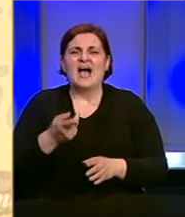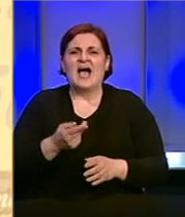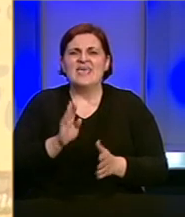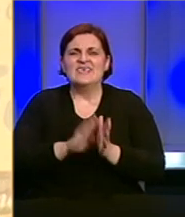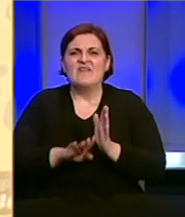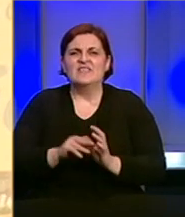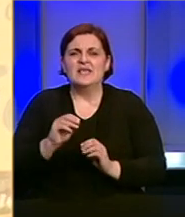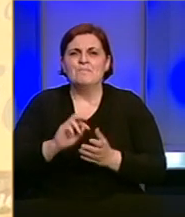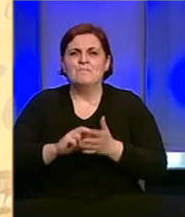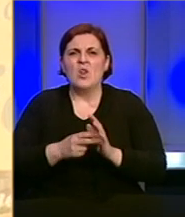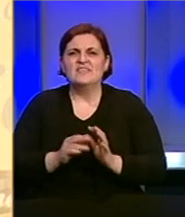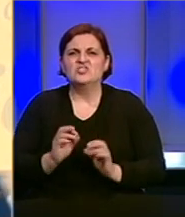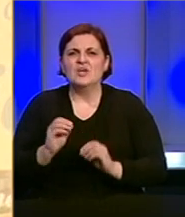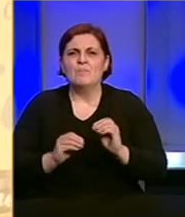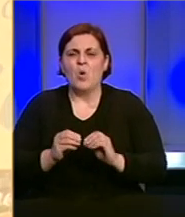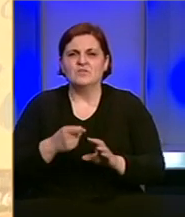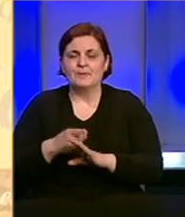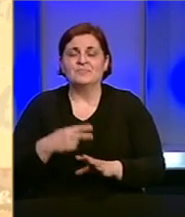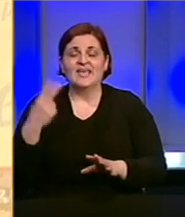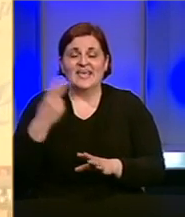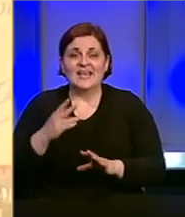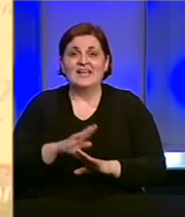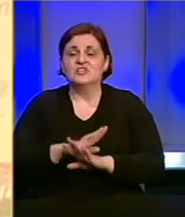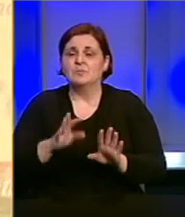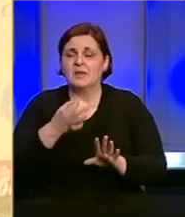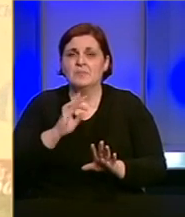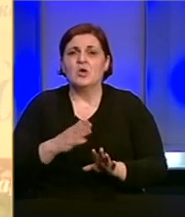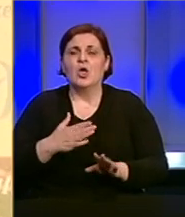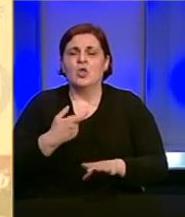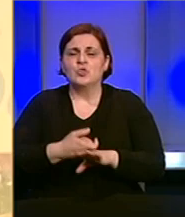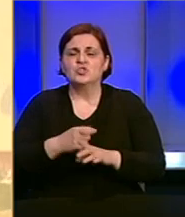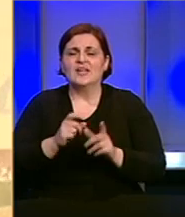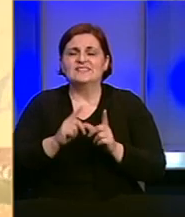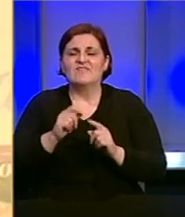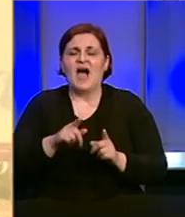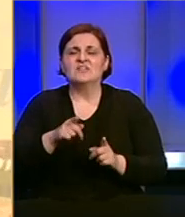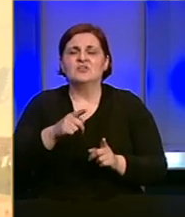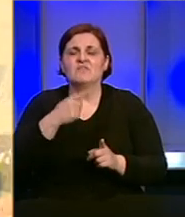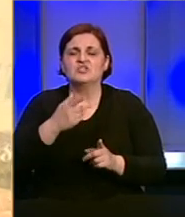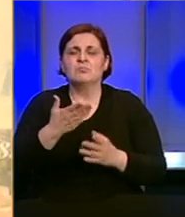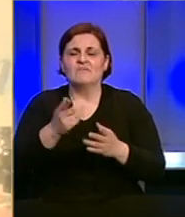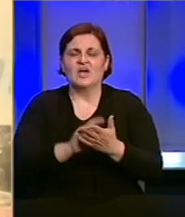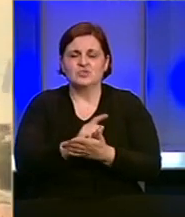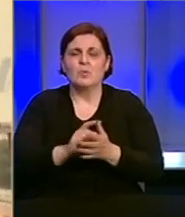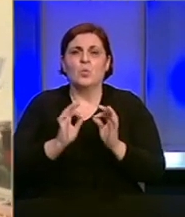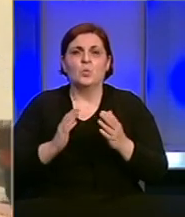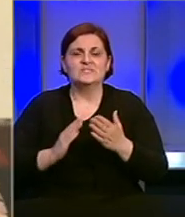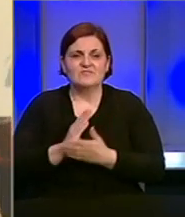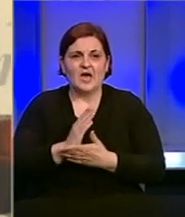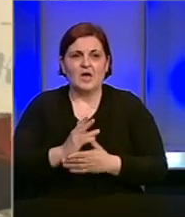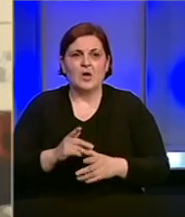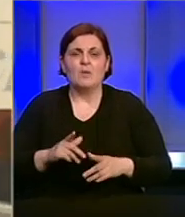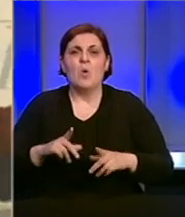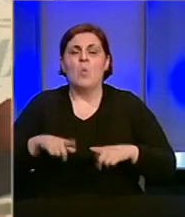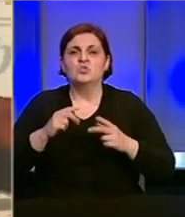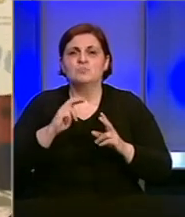poena što smo danas vidjeli kako izgleda. Naravno, nadamo se najboljem. Doktor Estevandiću, hvala vam na vašem zaista dragocinom vremenu. U svakom slučaju, uvijek smo prvimi